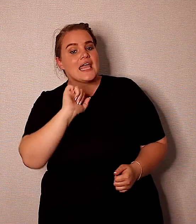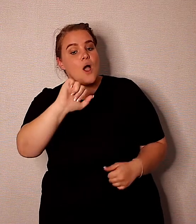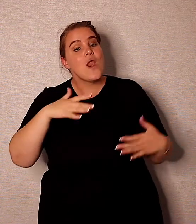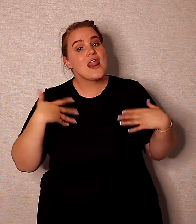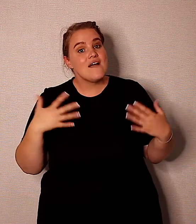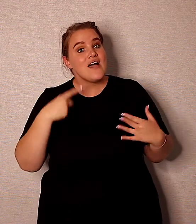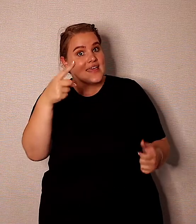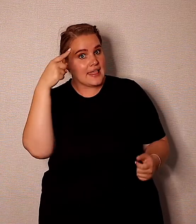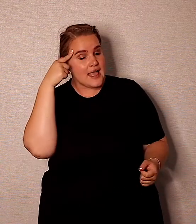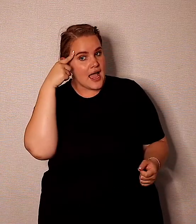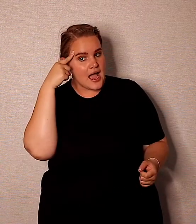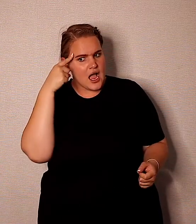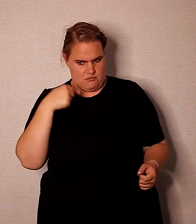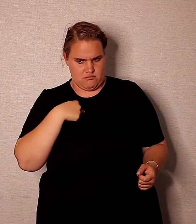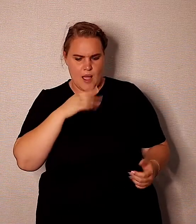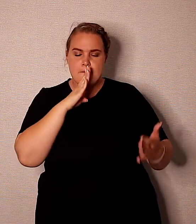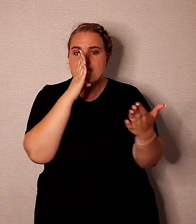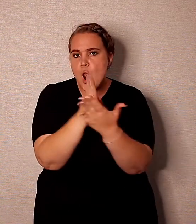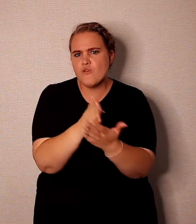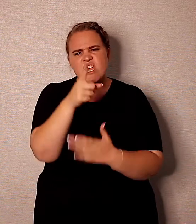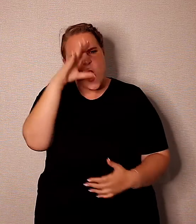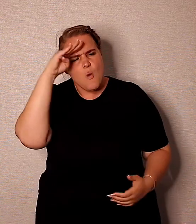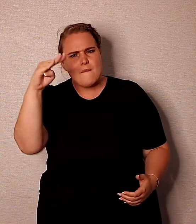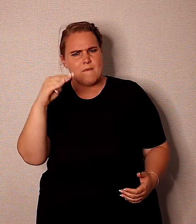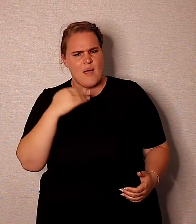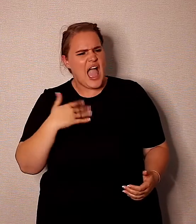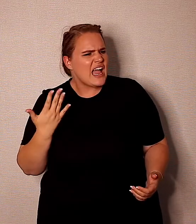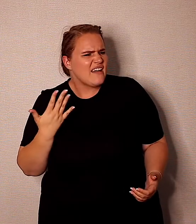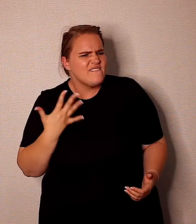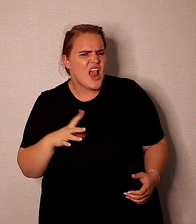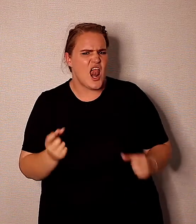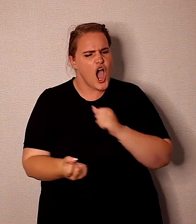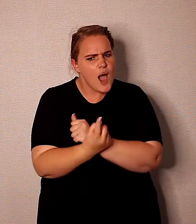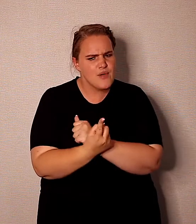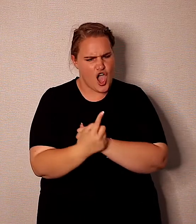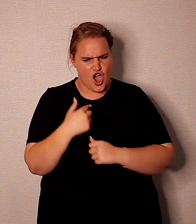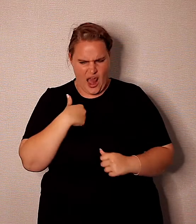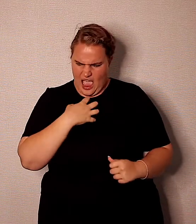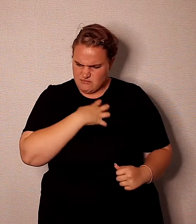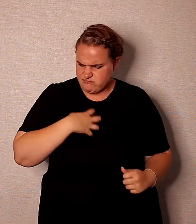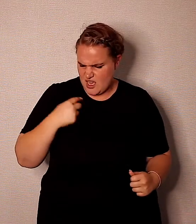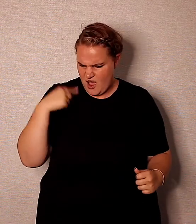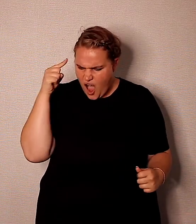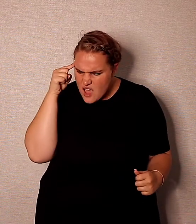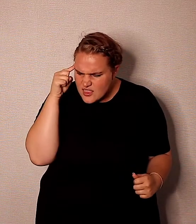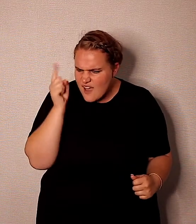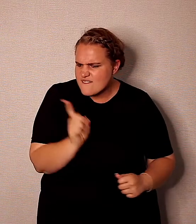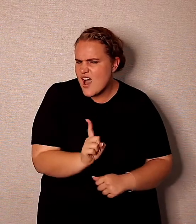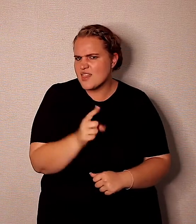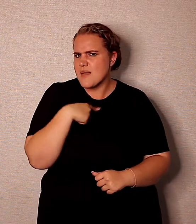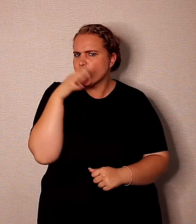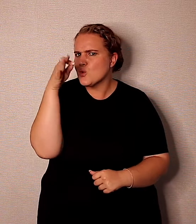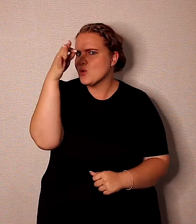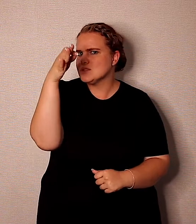kyk na dele in jou leven wat jy gedink het, dis een belofte, iets wat jy gehoop het. Ek het nie van self in my opgekom nie, ek het nie gaan soek nie, maar ek het die